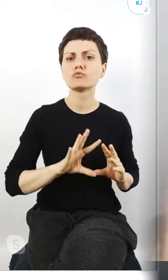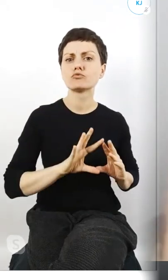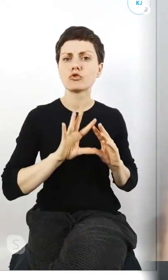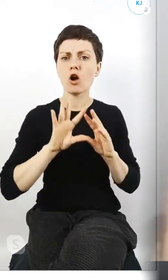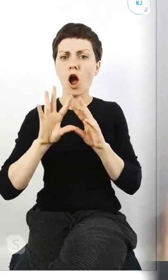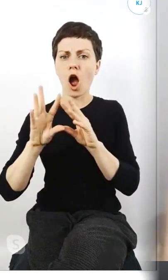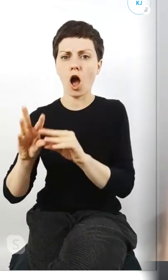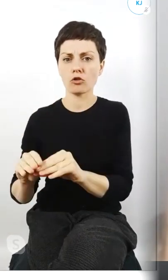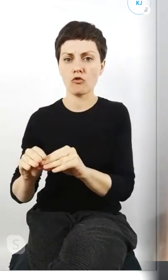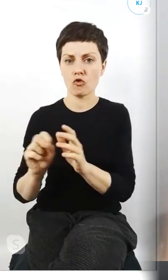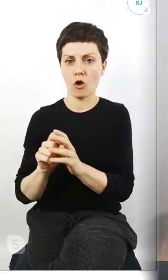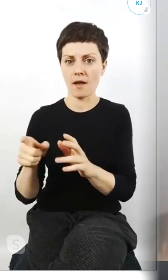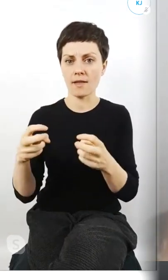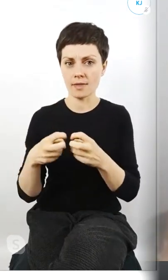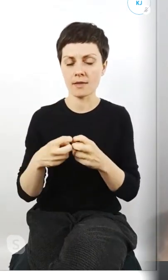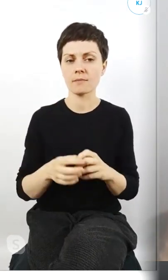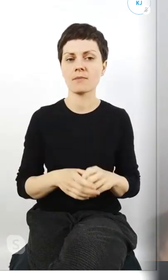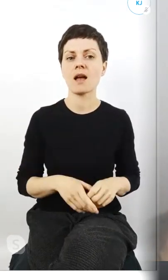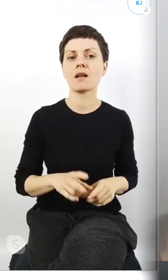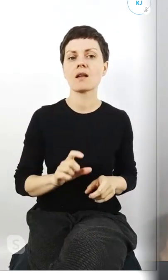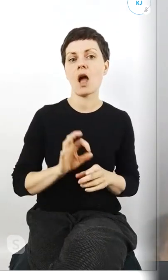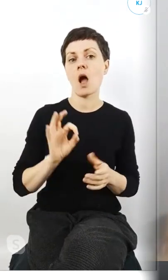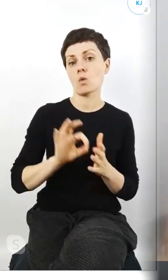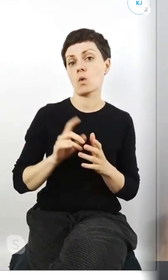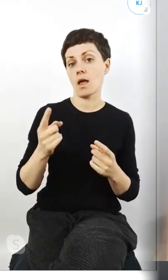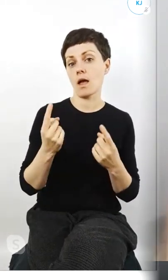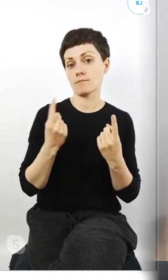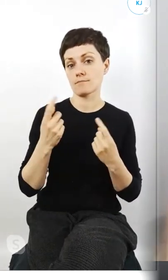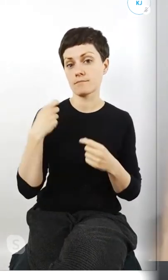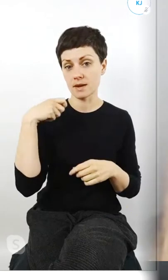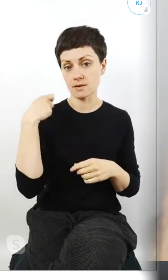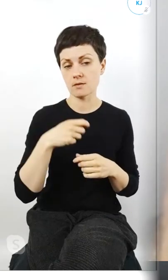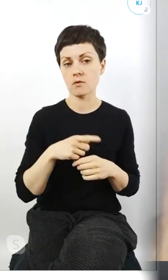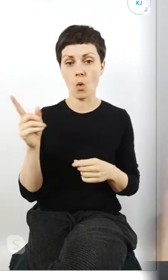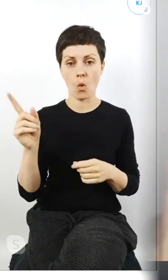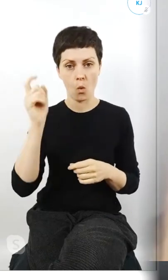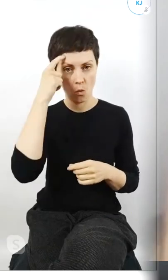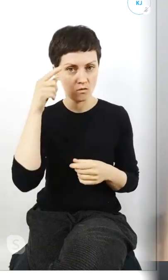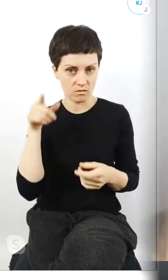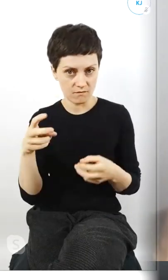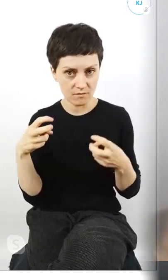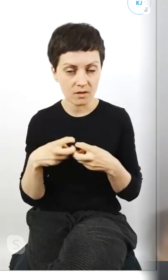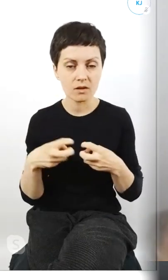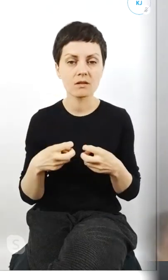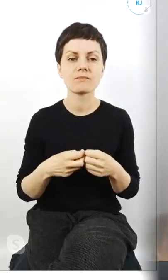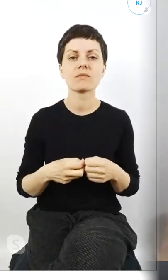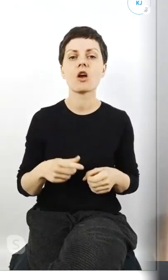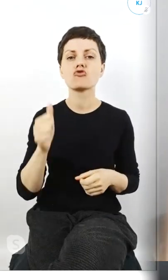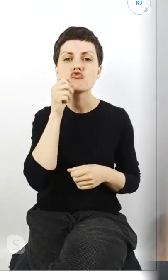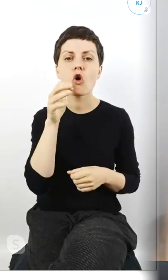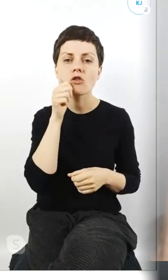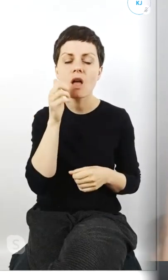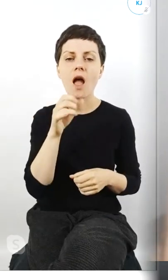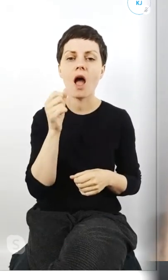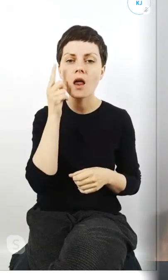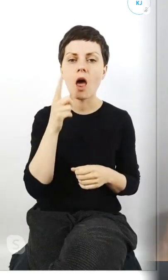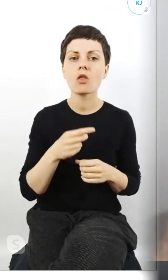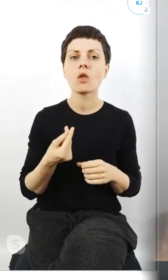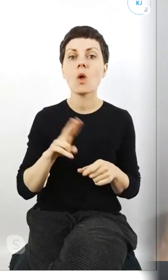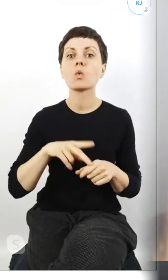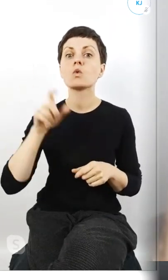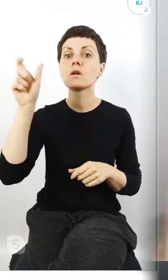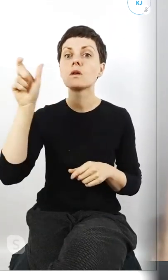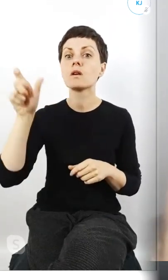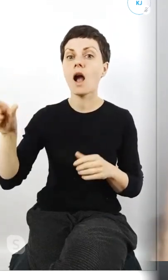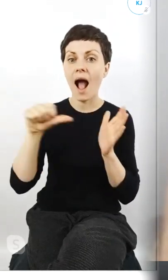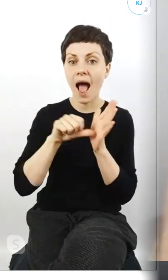całościowo do internetu. Kampania prezydencka obecnie jest prowadzona głównie w internecie. Codziennie rano niektórzy kandydaci